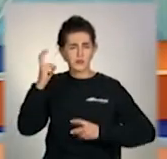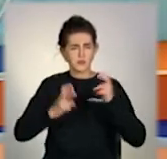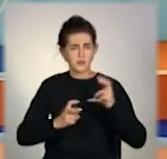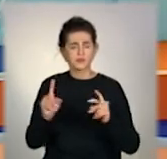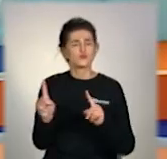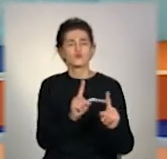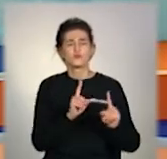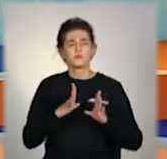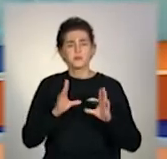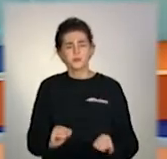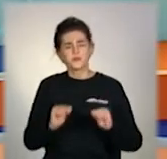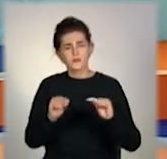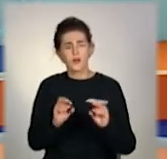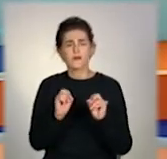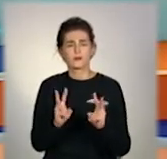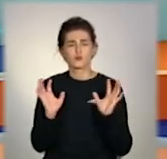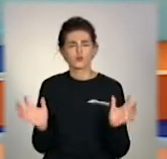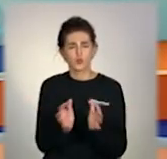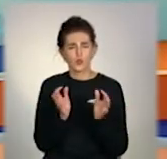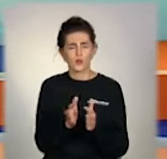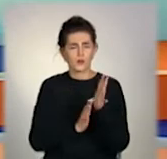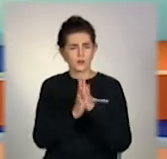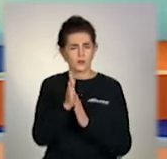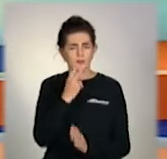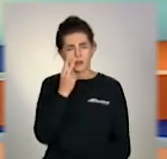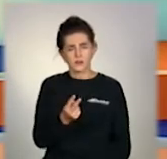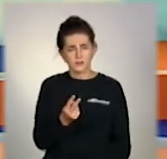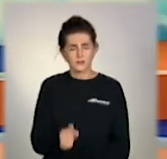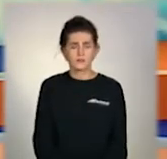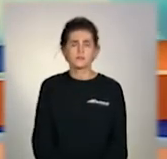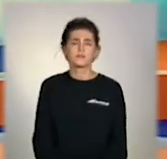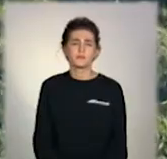висаджували та як дбатимуть про рослини, дивіться далі.